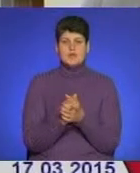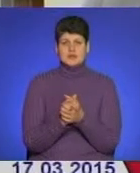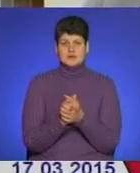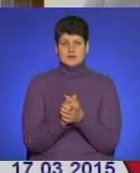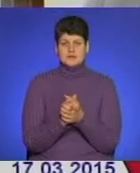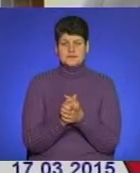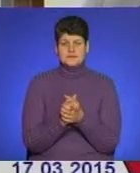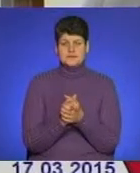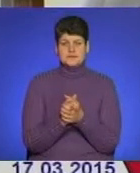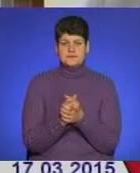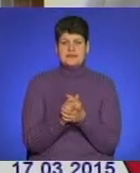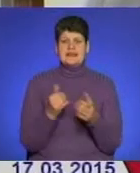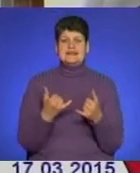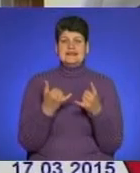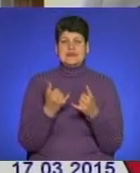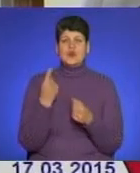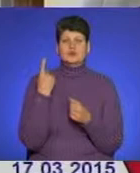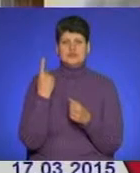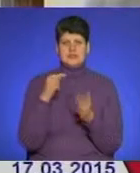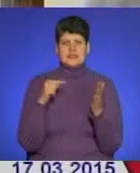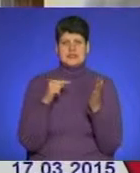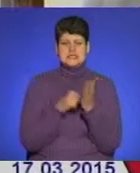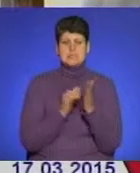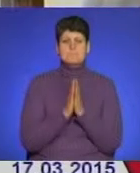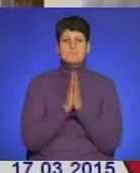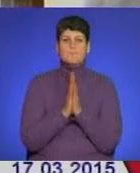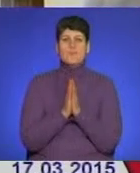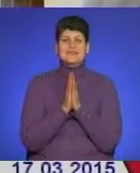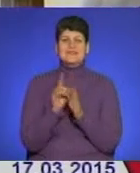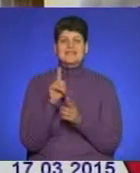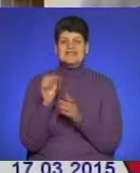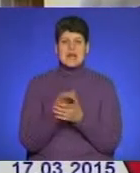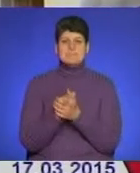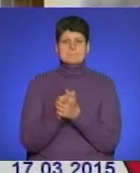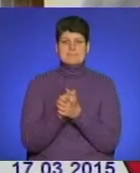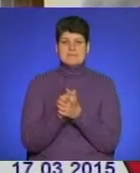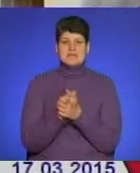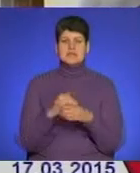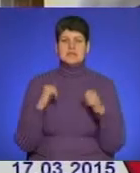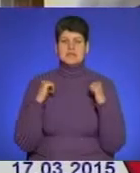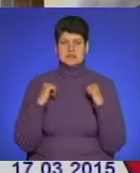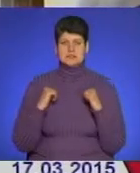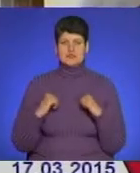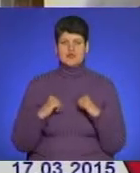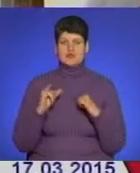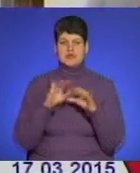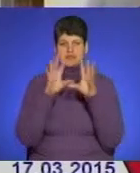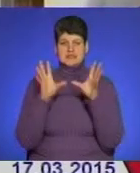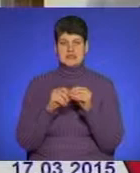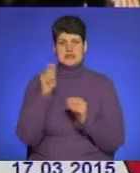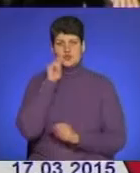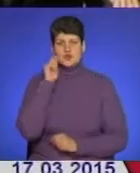Об'єднатися для одної цілі. Молитись за мир, спокій і цільність